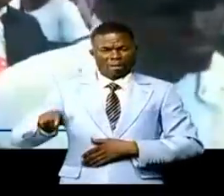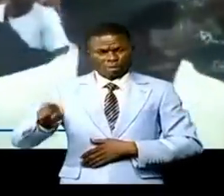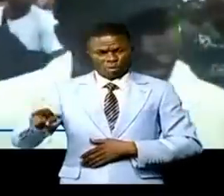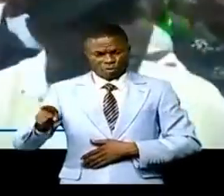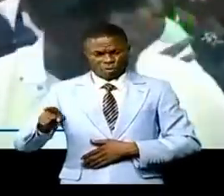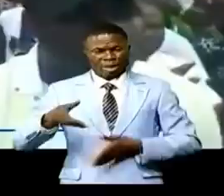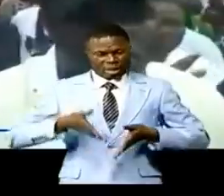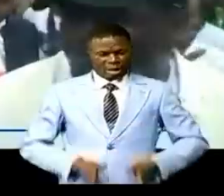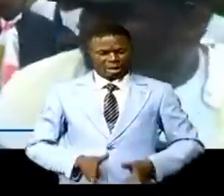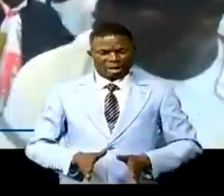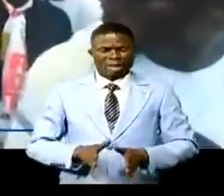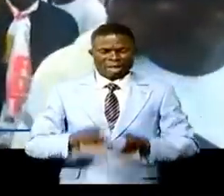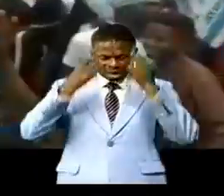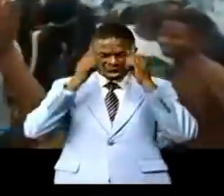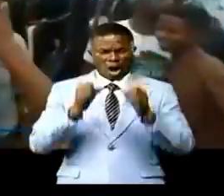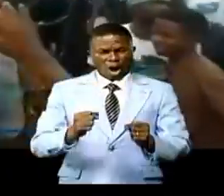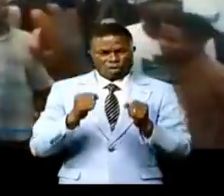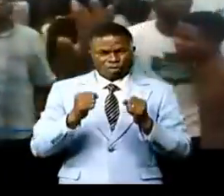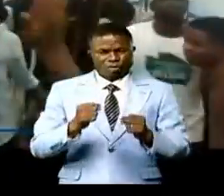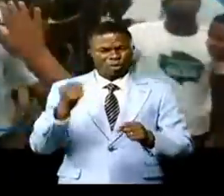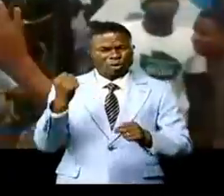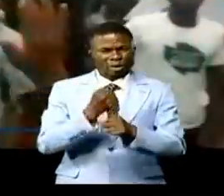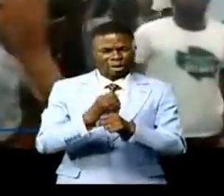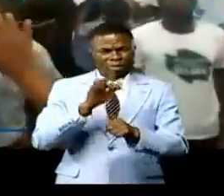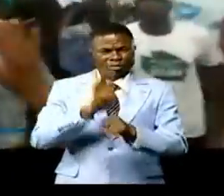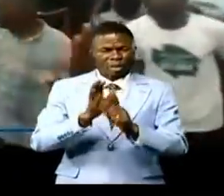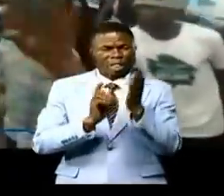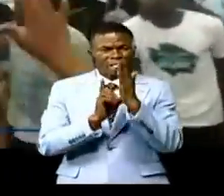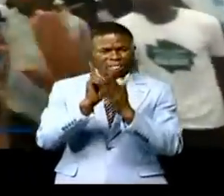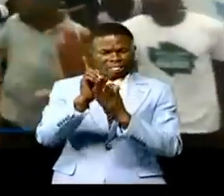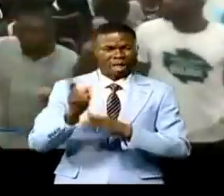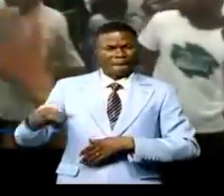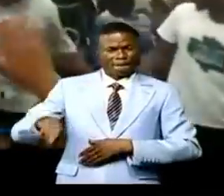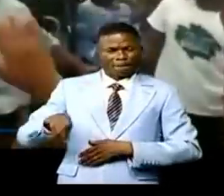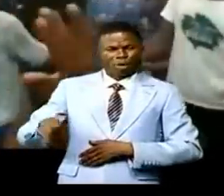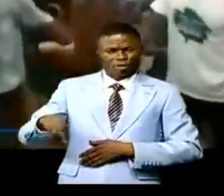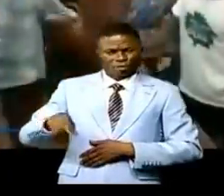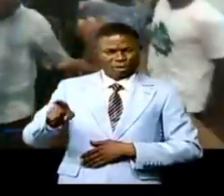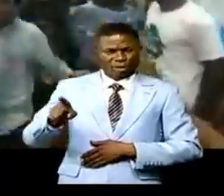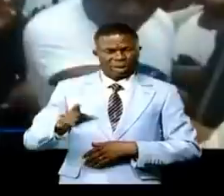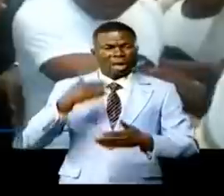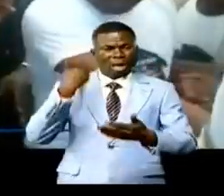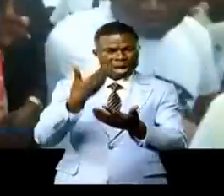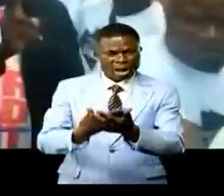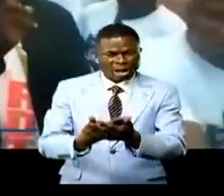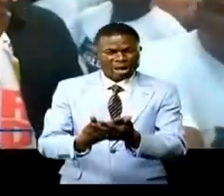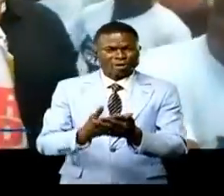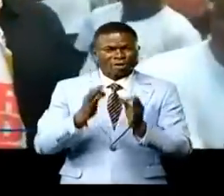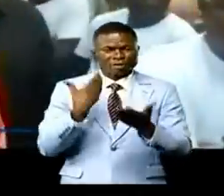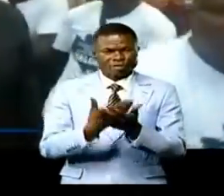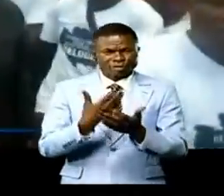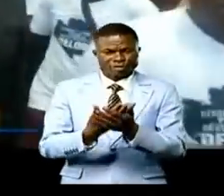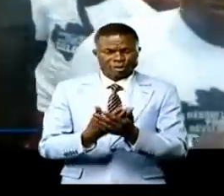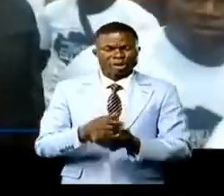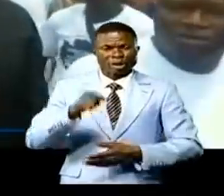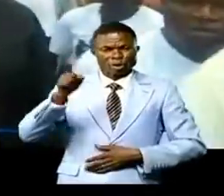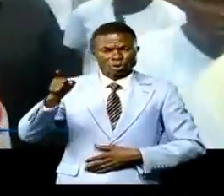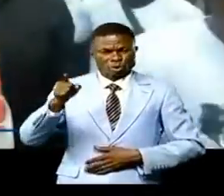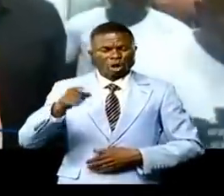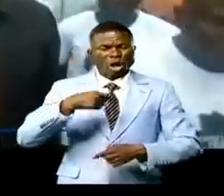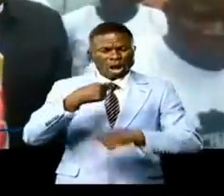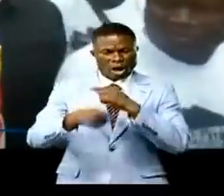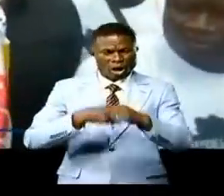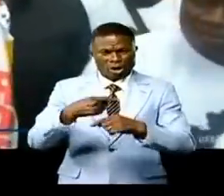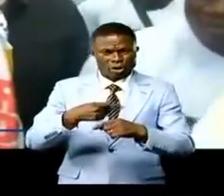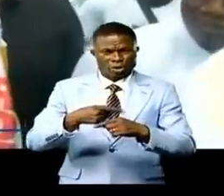'origine et plus que déterminé, a travaillé pour l'épanouissement de sa province. Aussitôt arrivé, Jean-Baptiste Kongolo Kabila a commencé